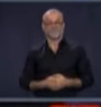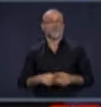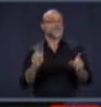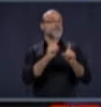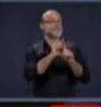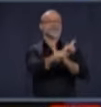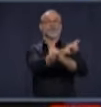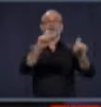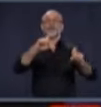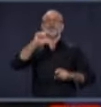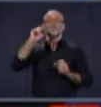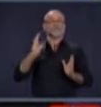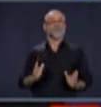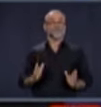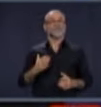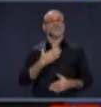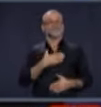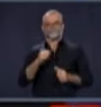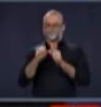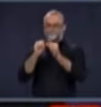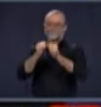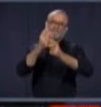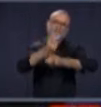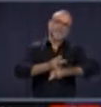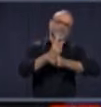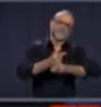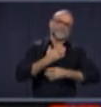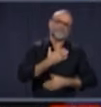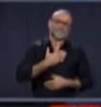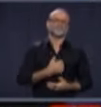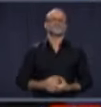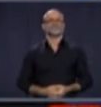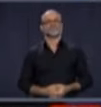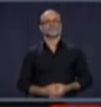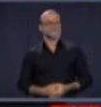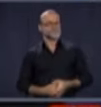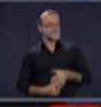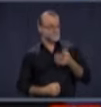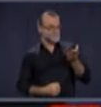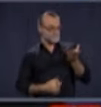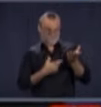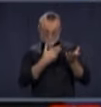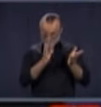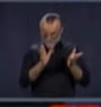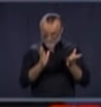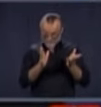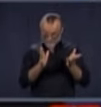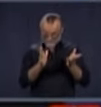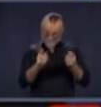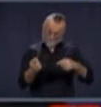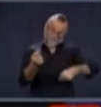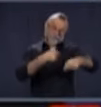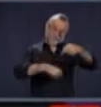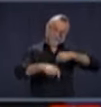aussi demander aux Québécois de continuer d'être très prudents. Si nous ne voulons pas